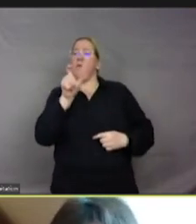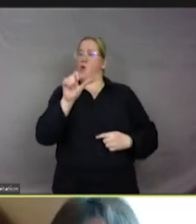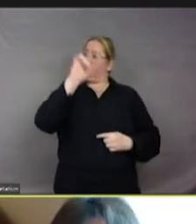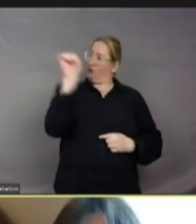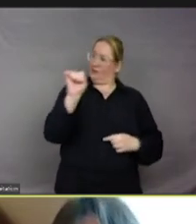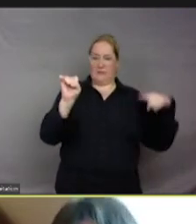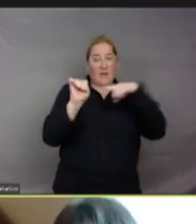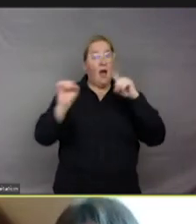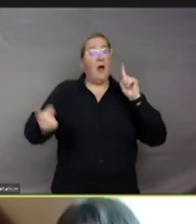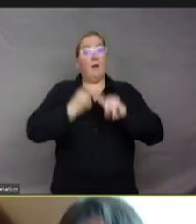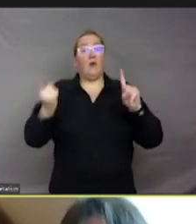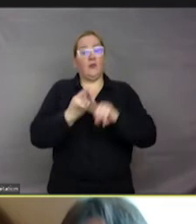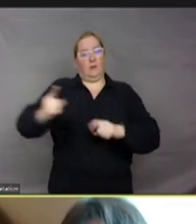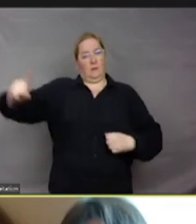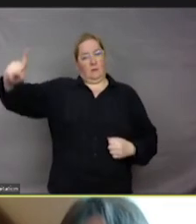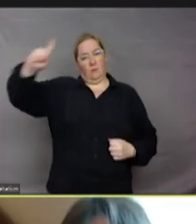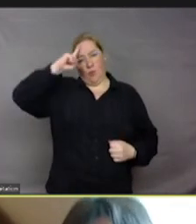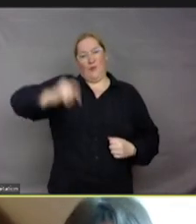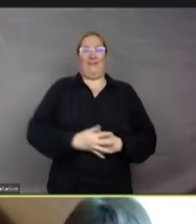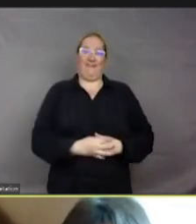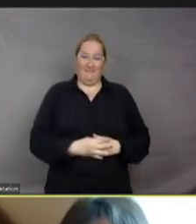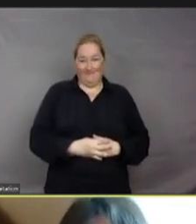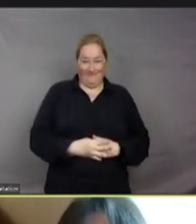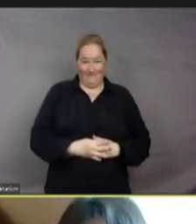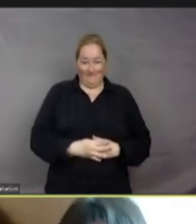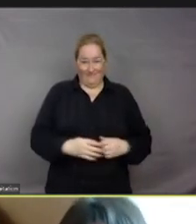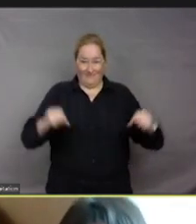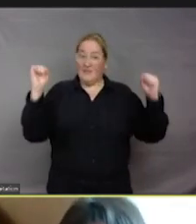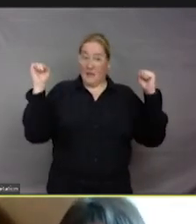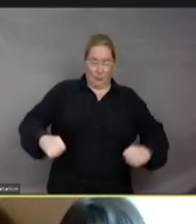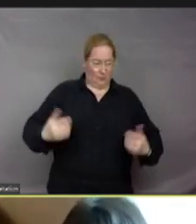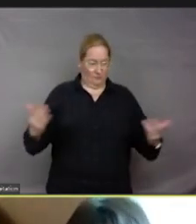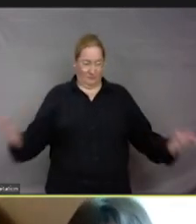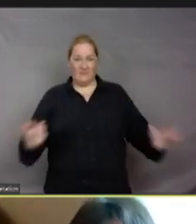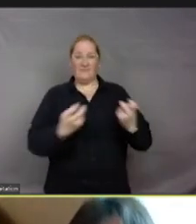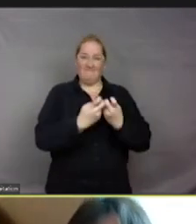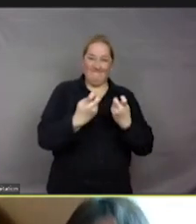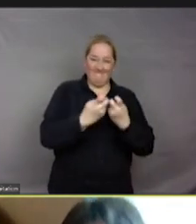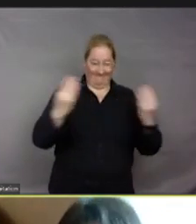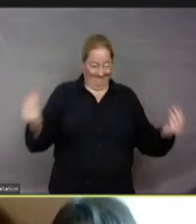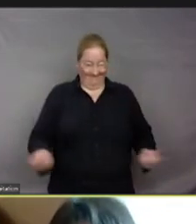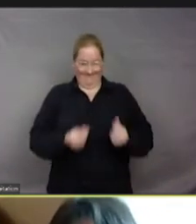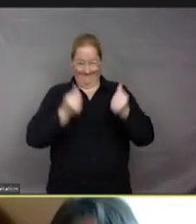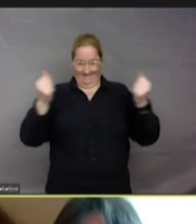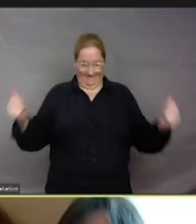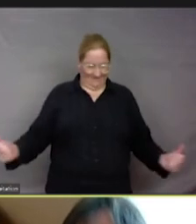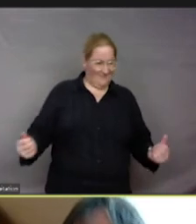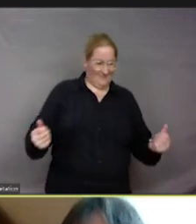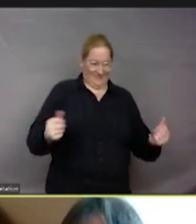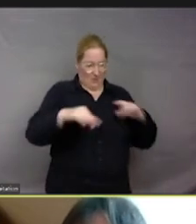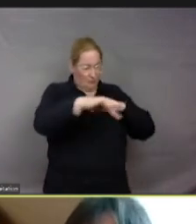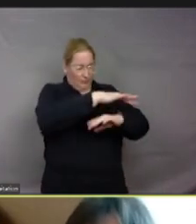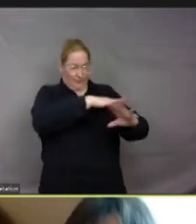contexte ? Parce qu'on peut avoir des indicateurs différenciés, beaucoup plus précis.